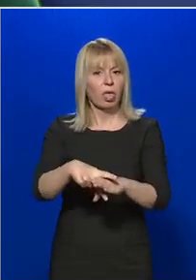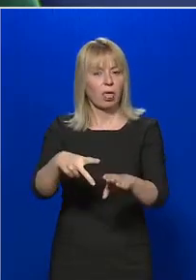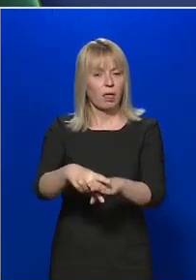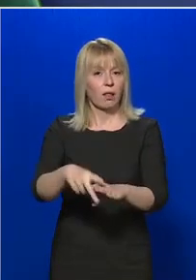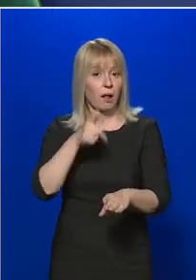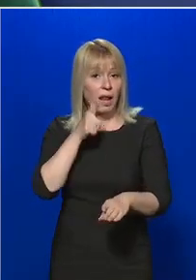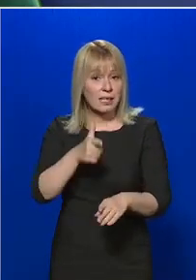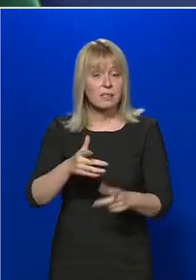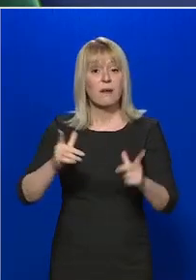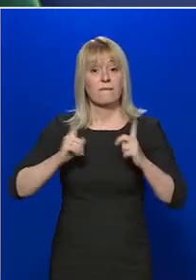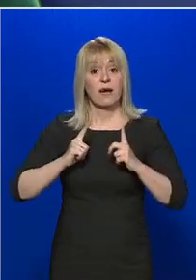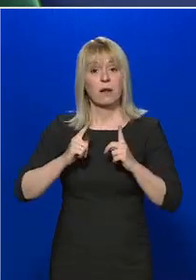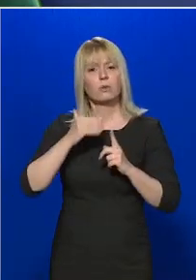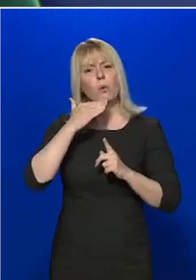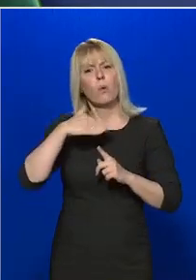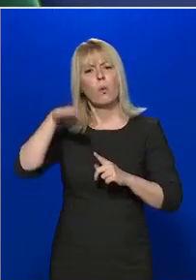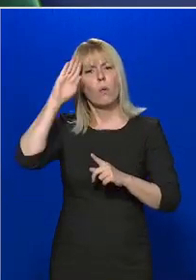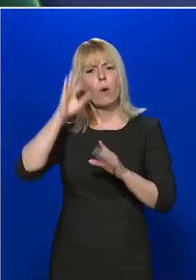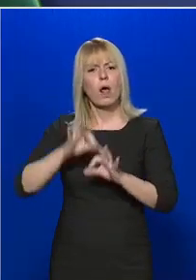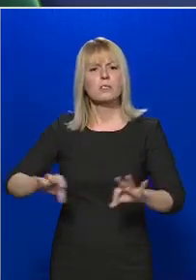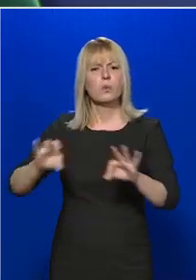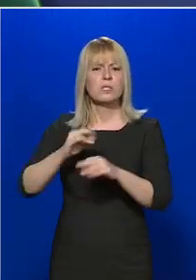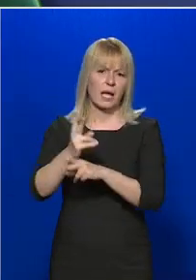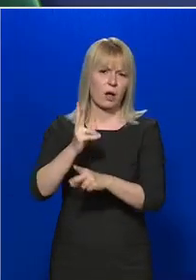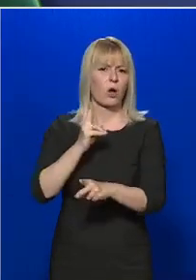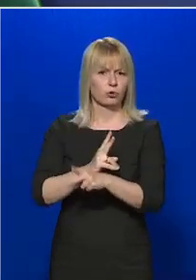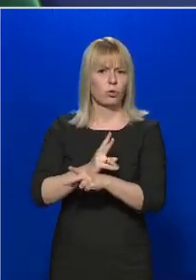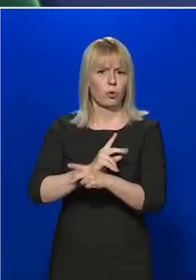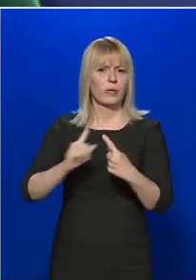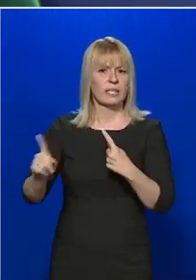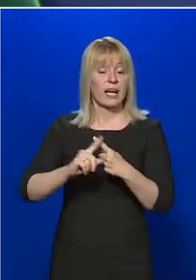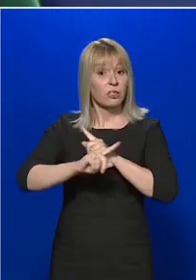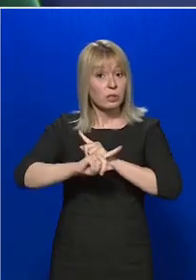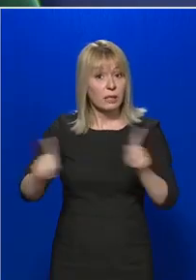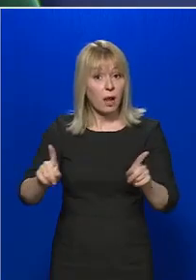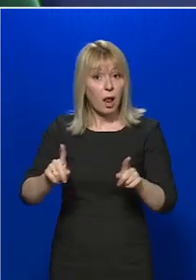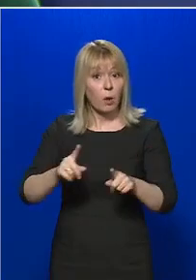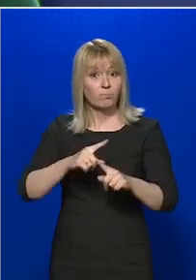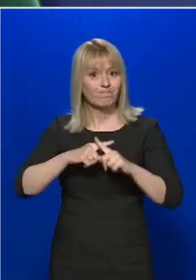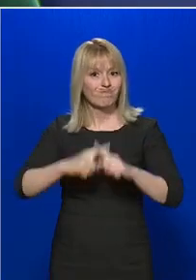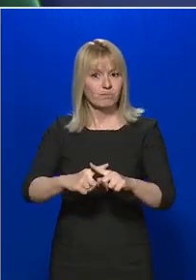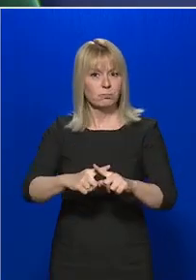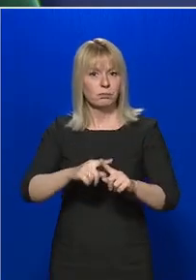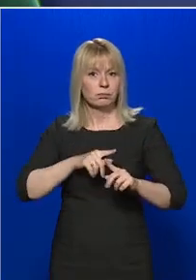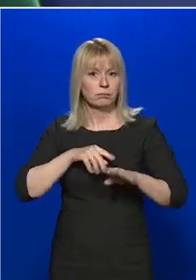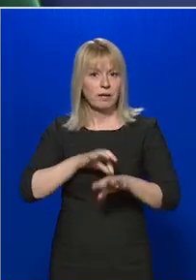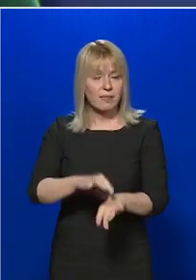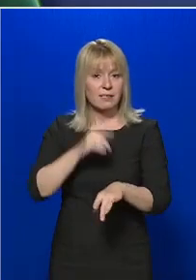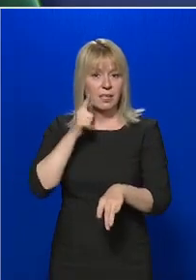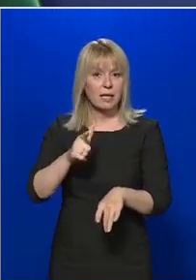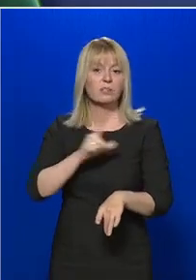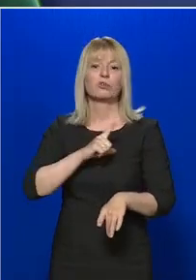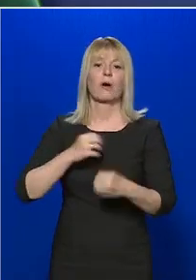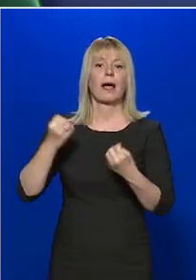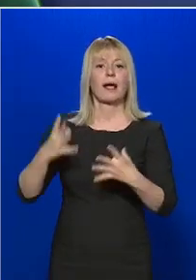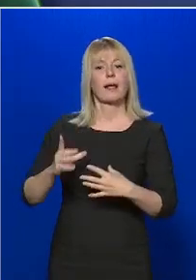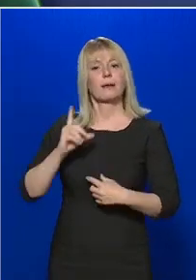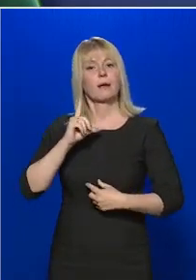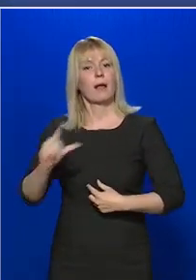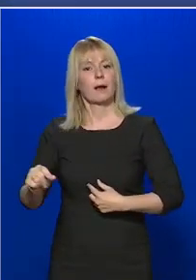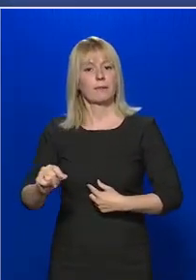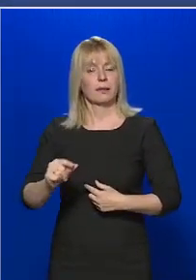Várható-e az olaszországihoz hasonló kiárási tillalom bevezetése, amikor csak engedéllyel hagyhatják el otthonaikat a polgárok?